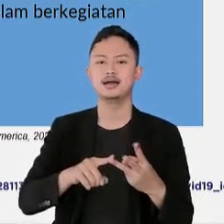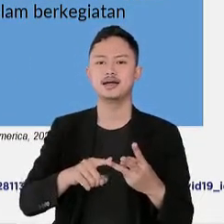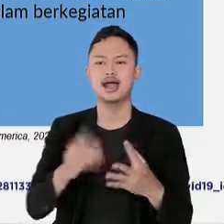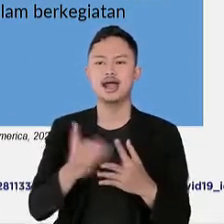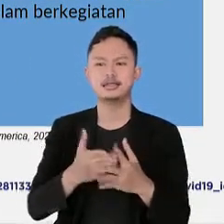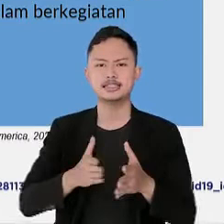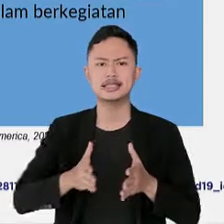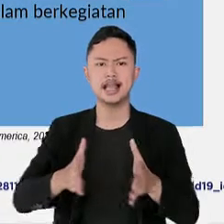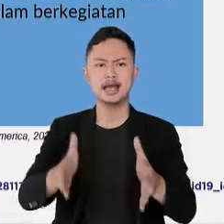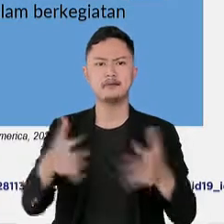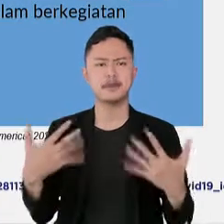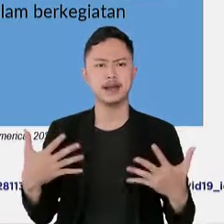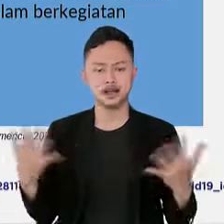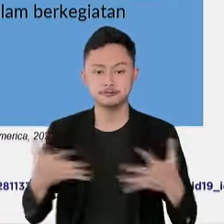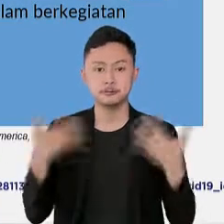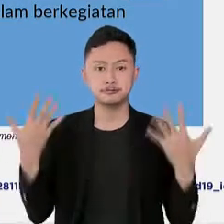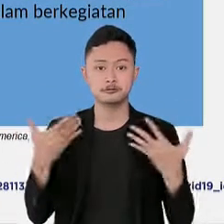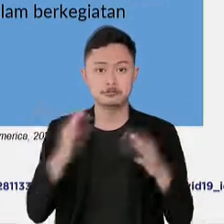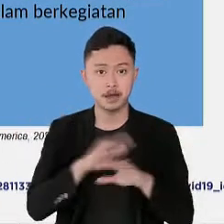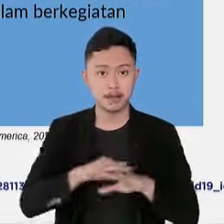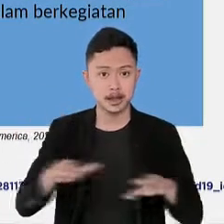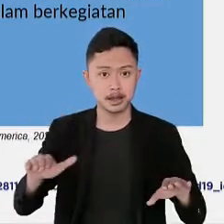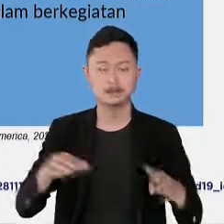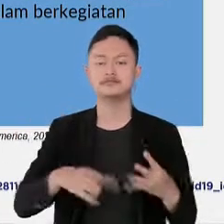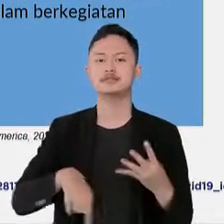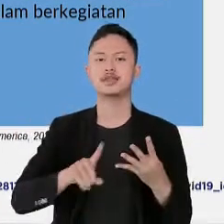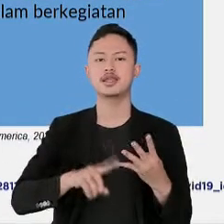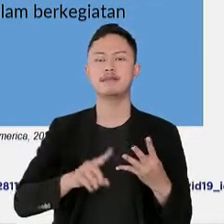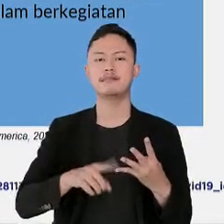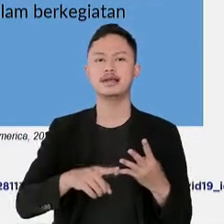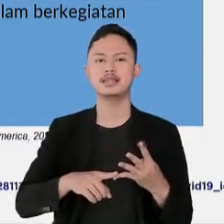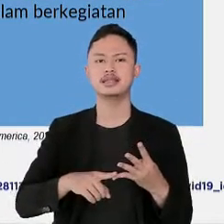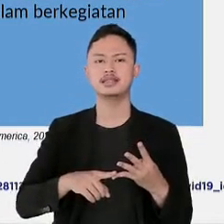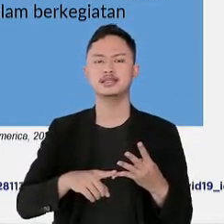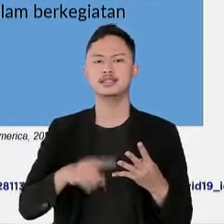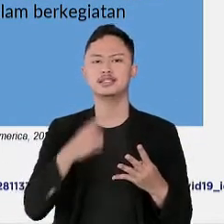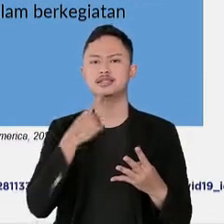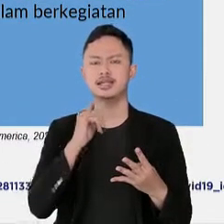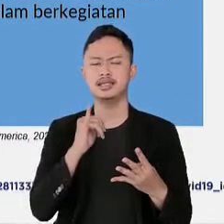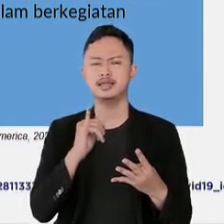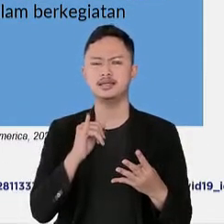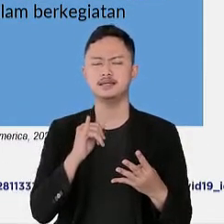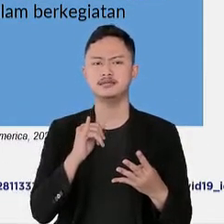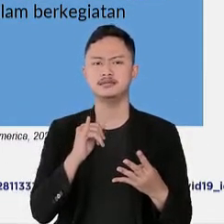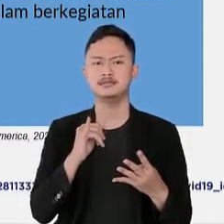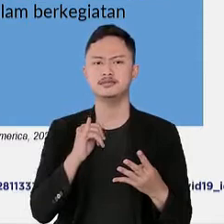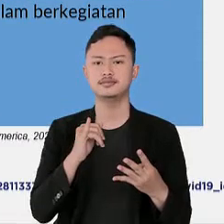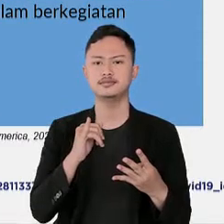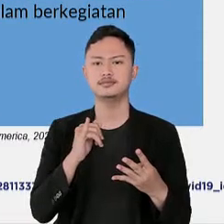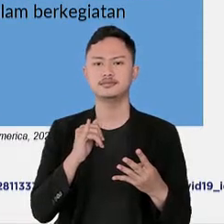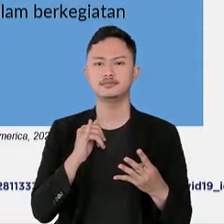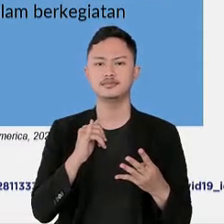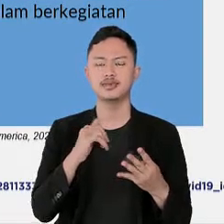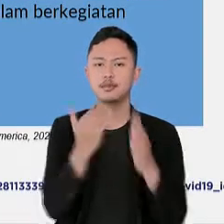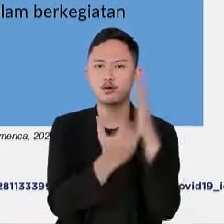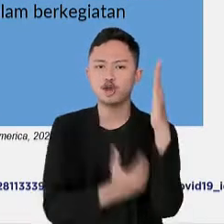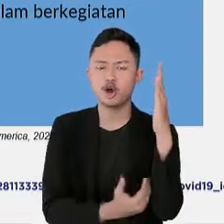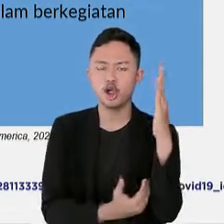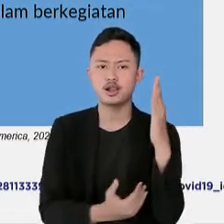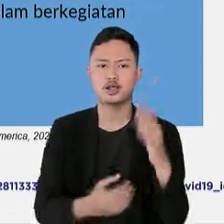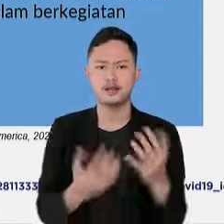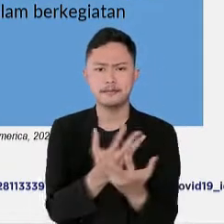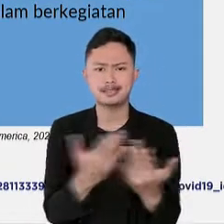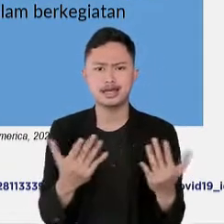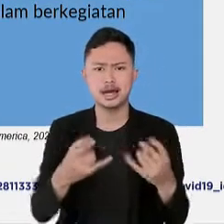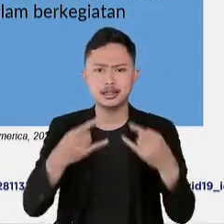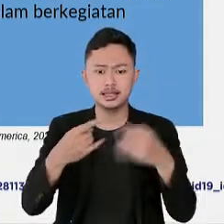asi antisipasi yang dapat dilakukan adalah memastikan seluruh penumpang memakai masker dan menjaga